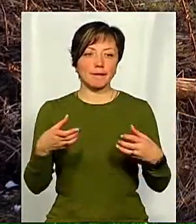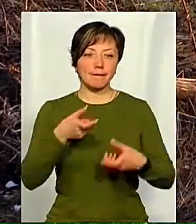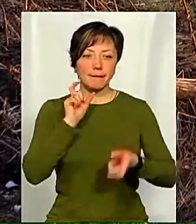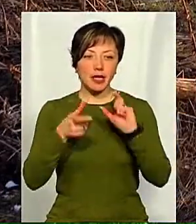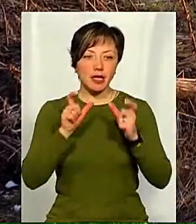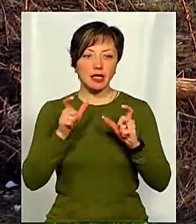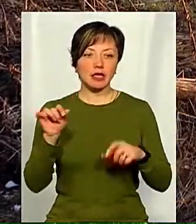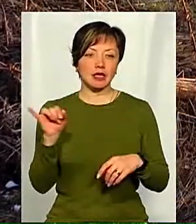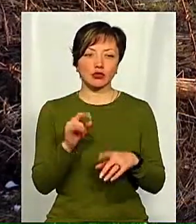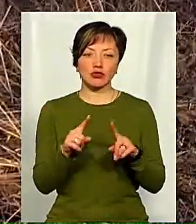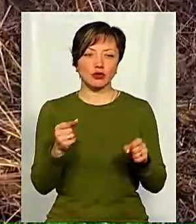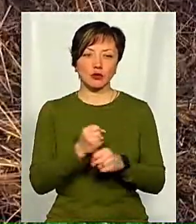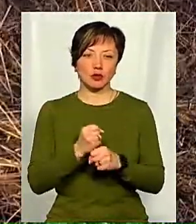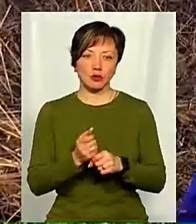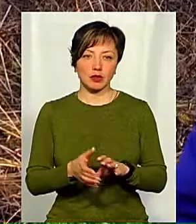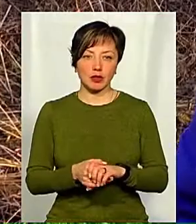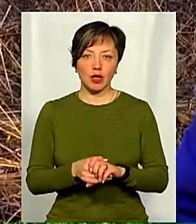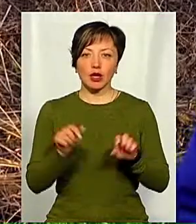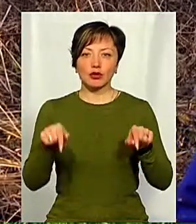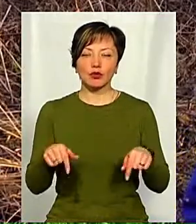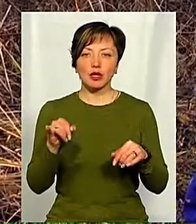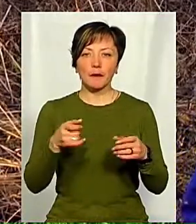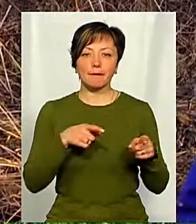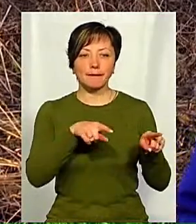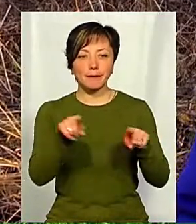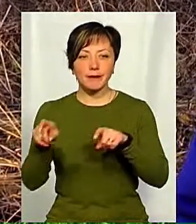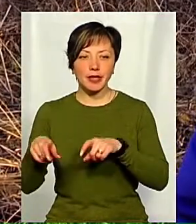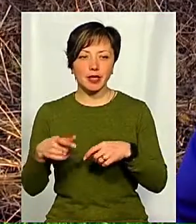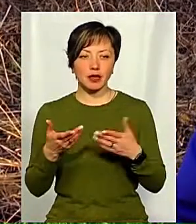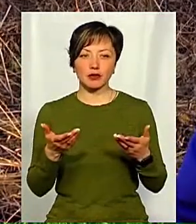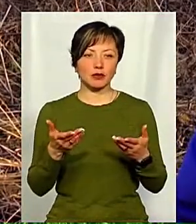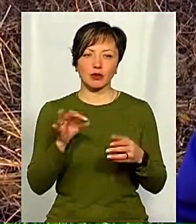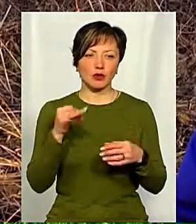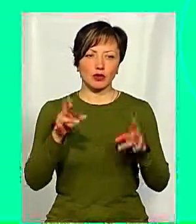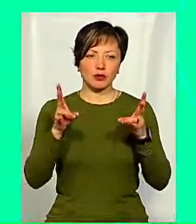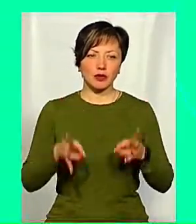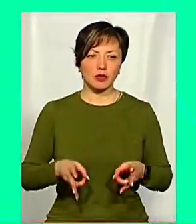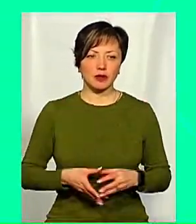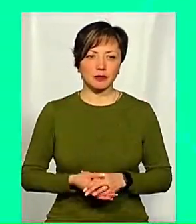і що вони там не робили. Вони ж тут бігали, це все, ой, це біда.